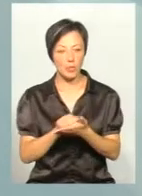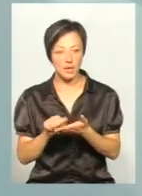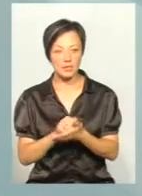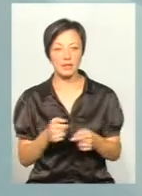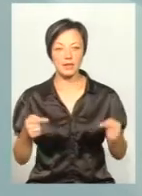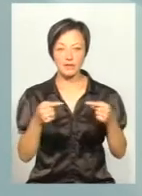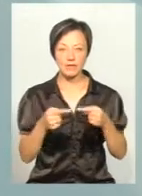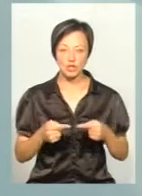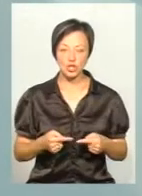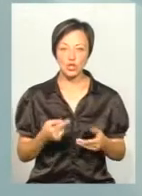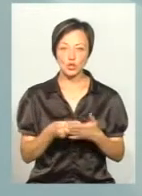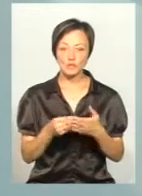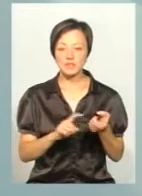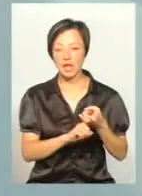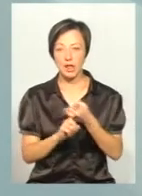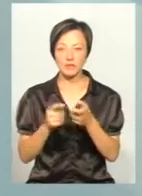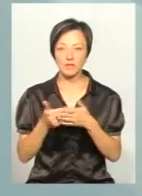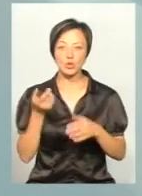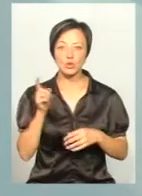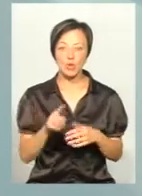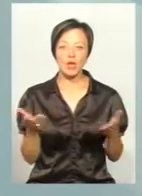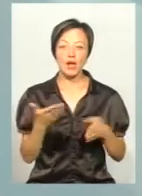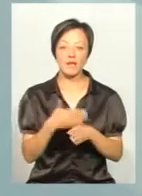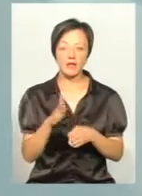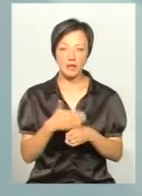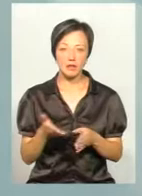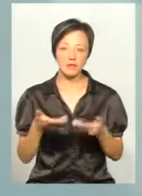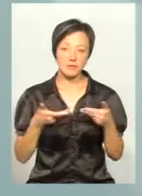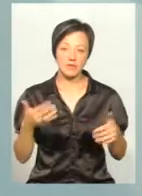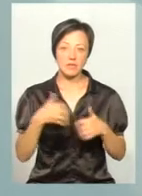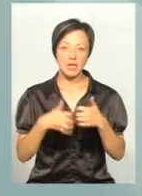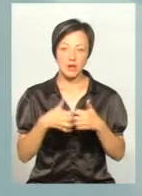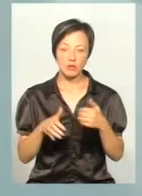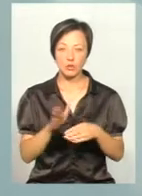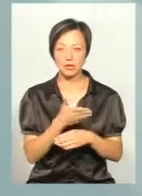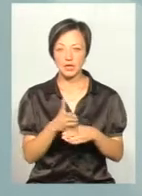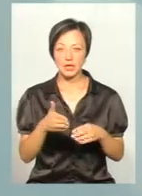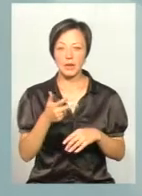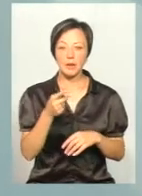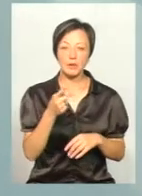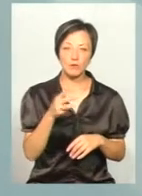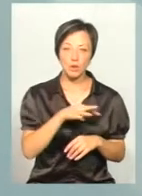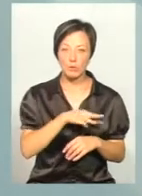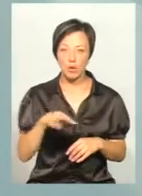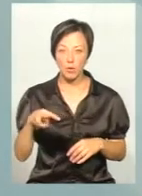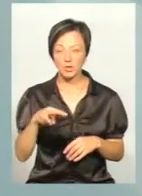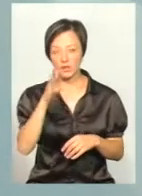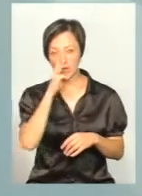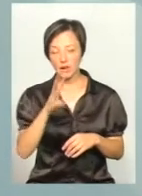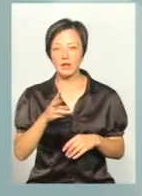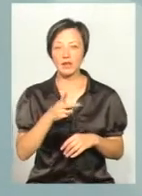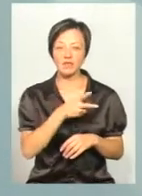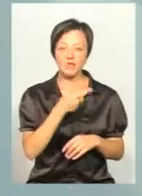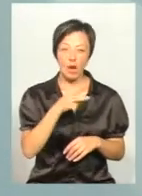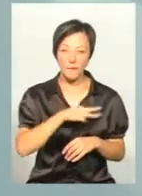визначені суми, в залежності від того, які видатки. Ми в середньому розділяємо десь півтори мільйона на квартал, два мільйона,